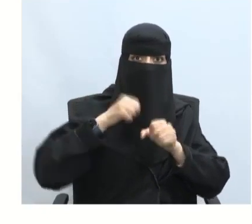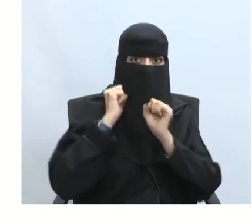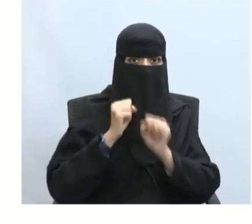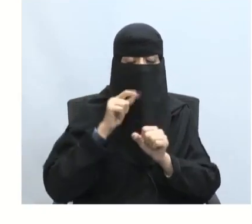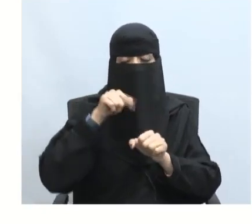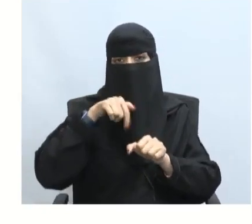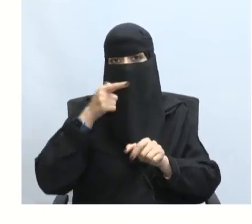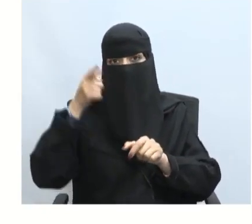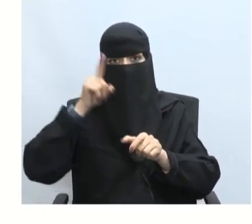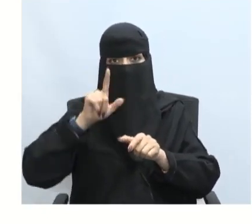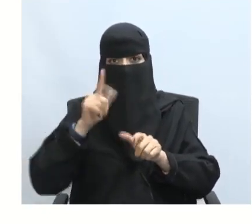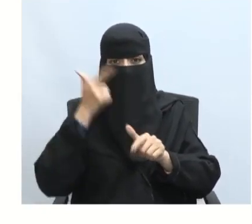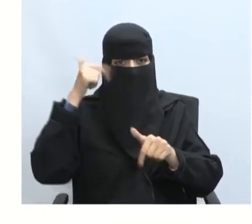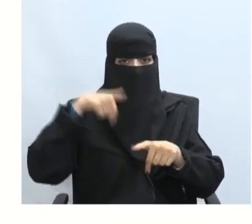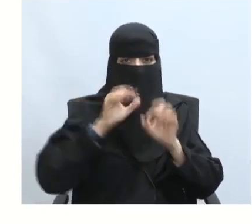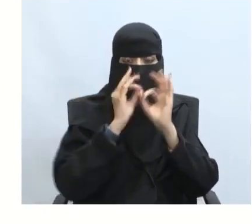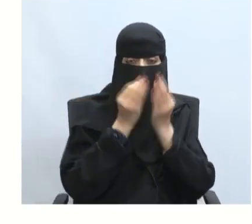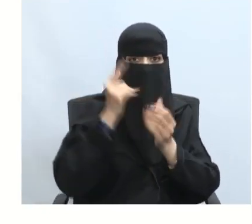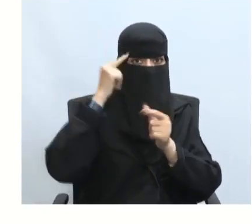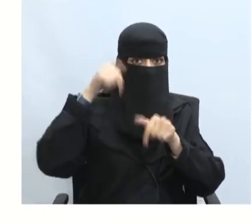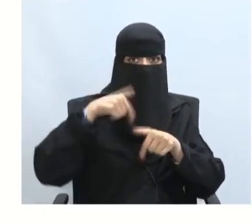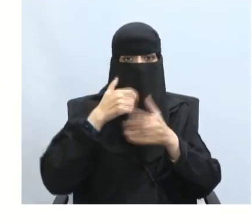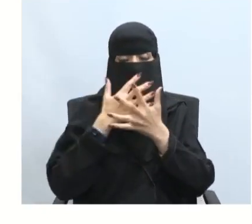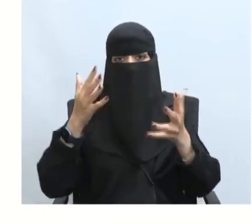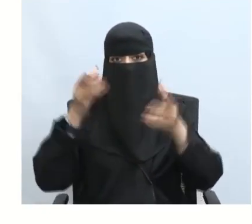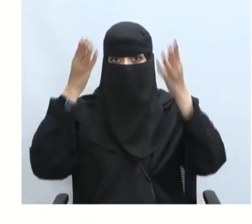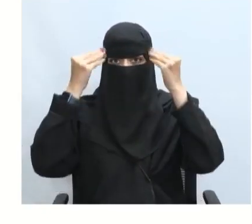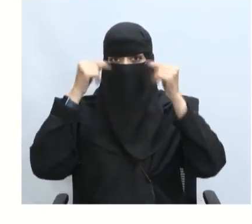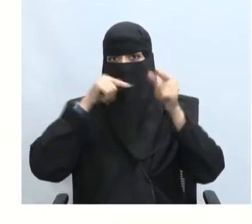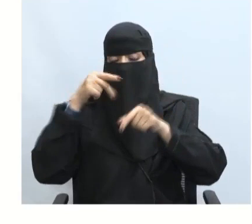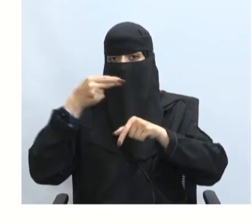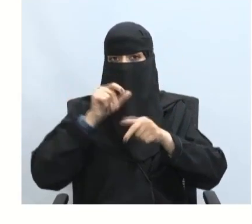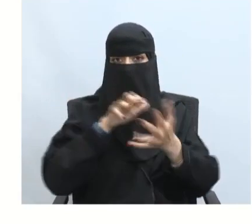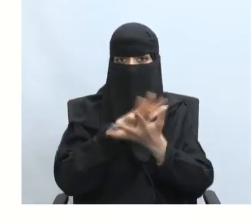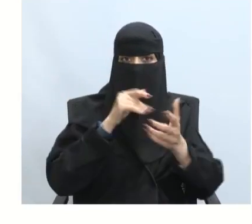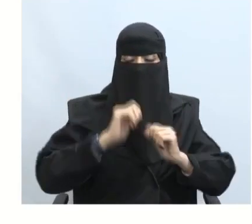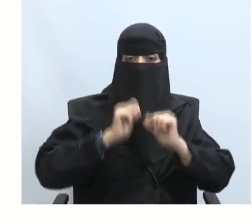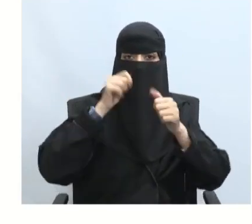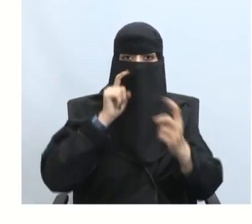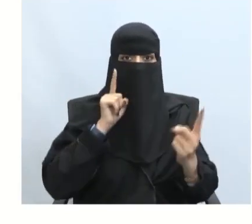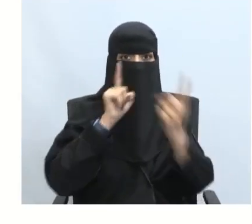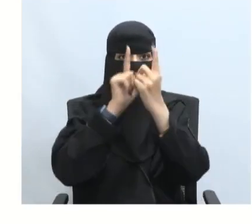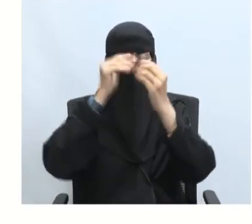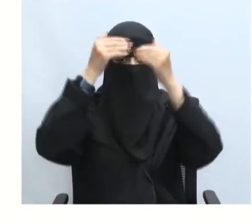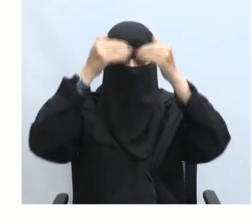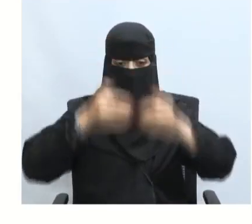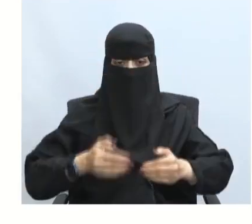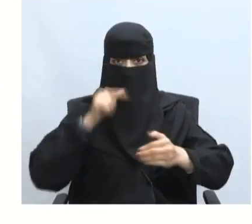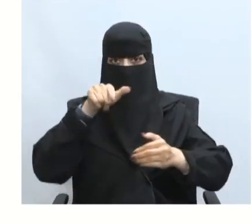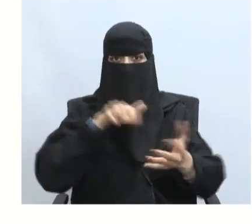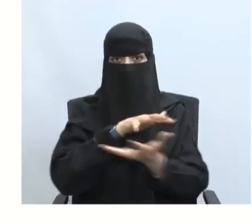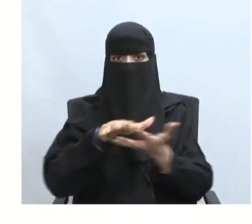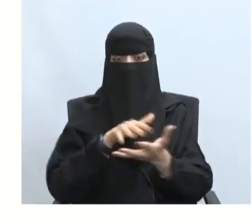ولكن المجتمع يكون لديه كثير من المعلومات ويستطيع أن يتصدى لهذه